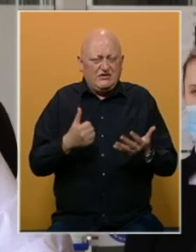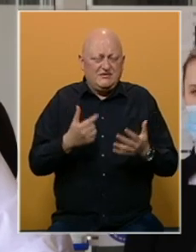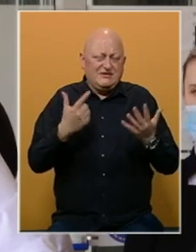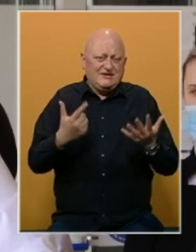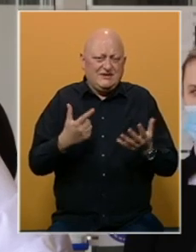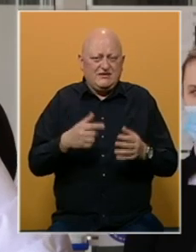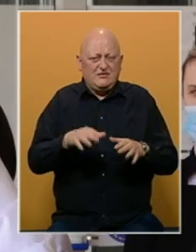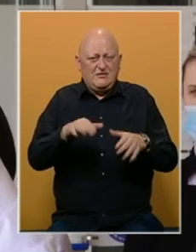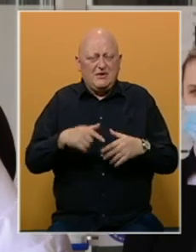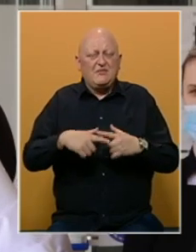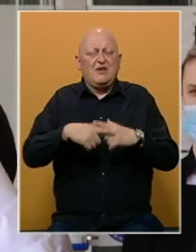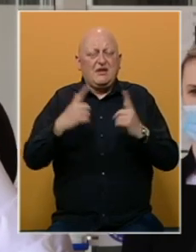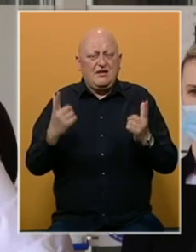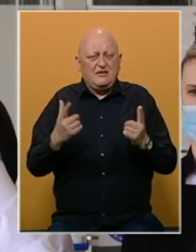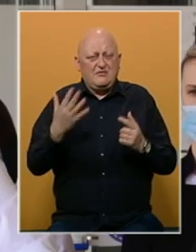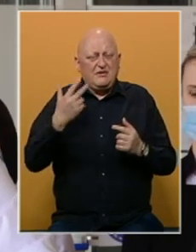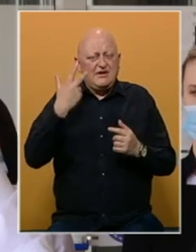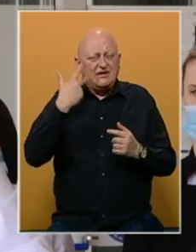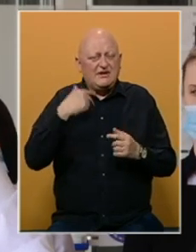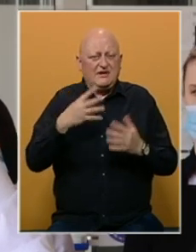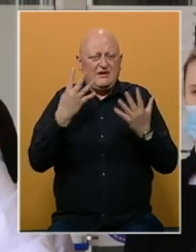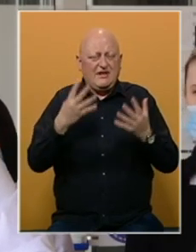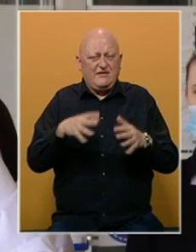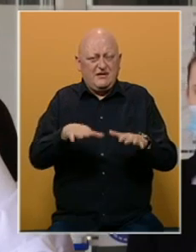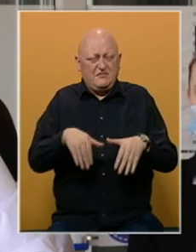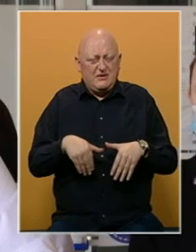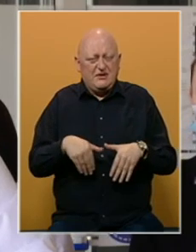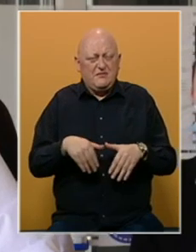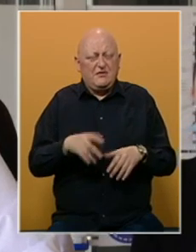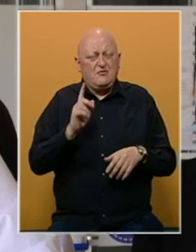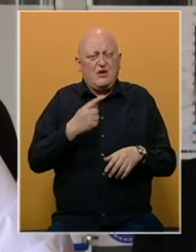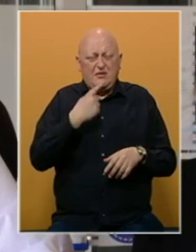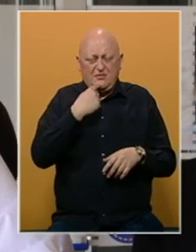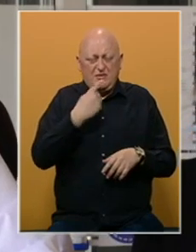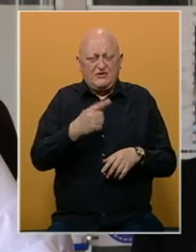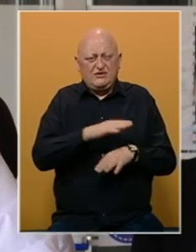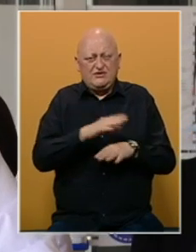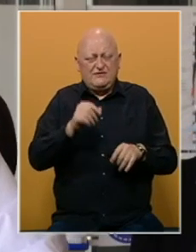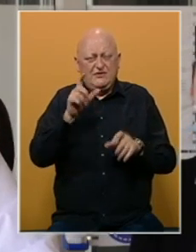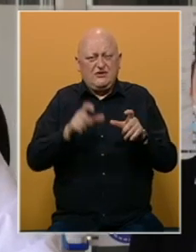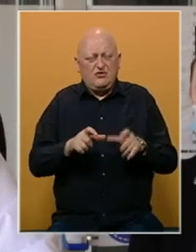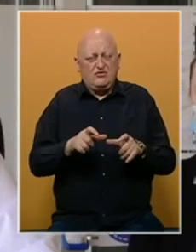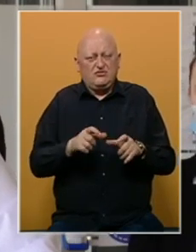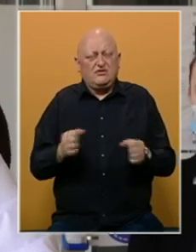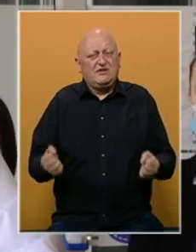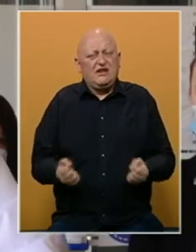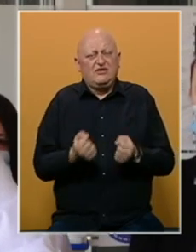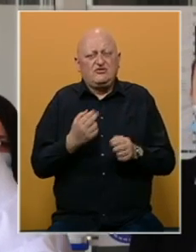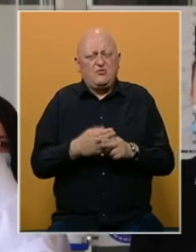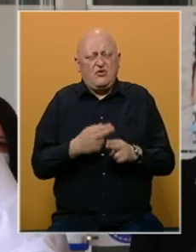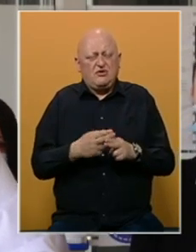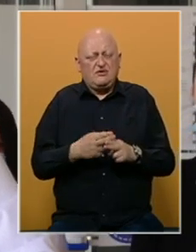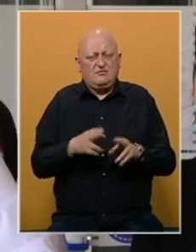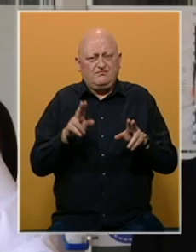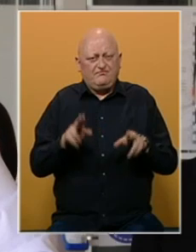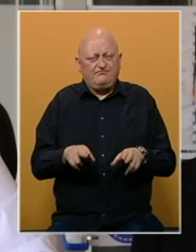i 7 prijema dnevno, prije 3 dana bilo je 9 prijema i moram da naglasim da su svi ljudi izrazito teški. Imali